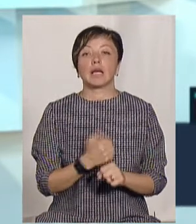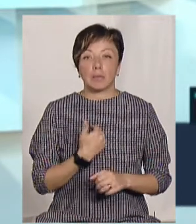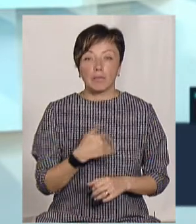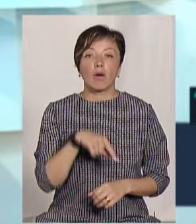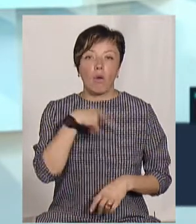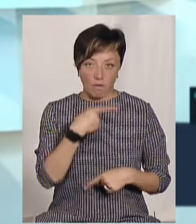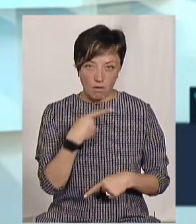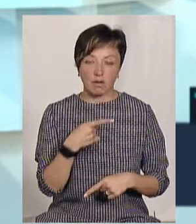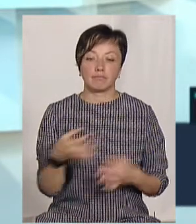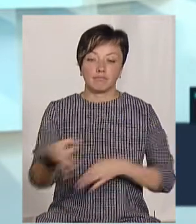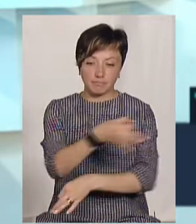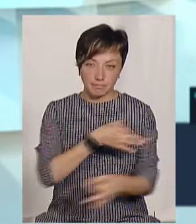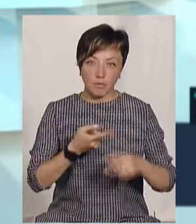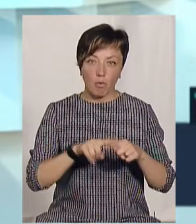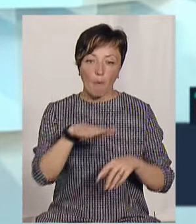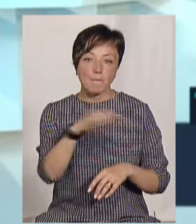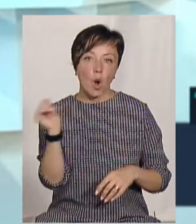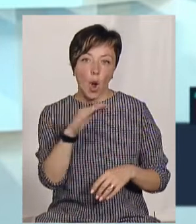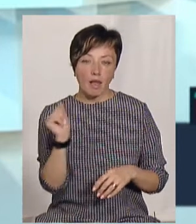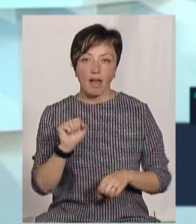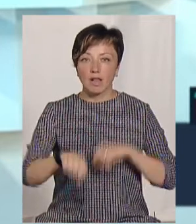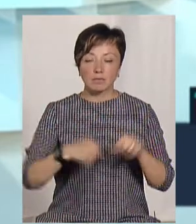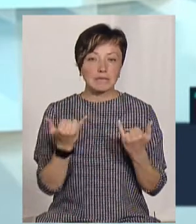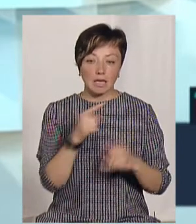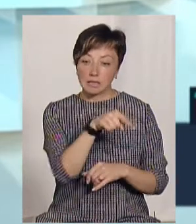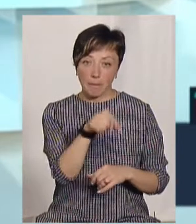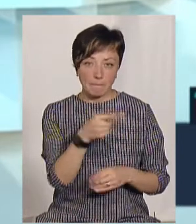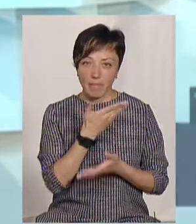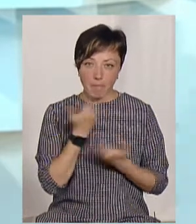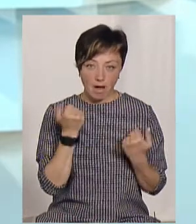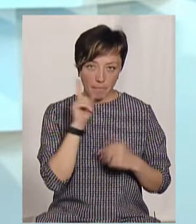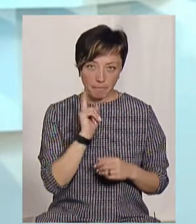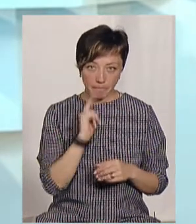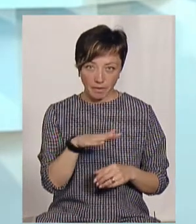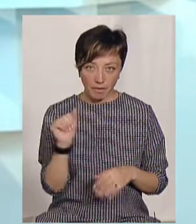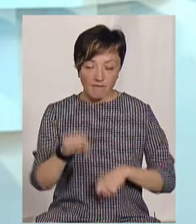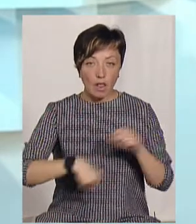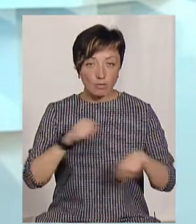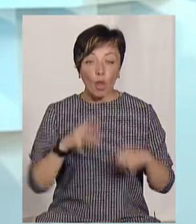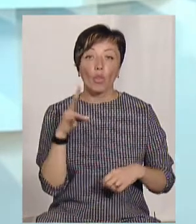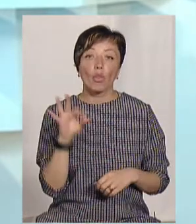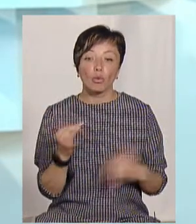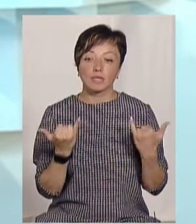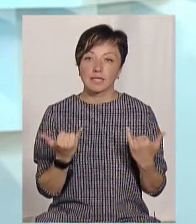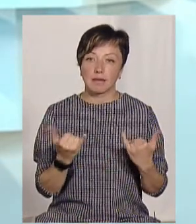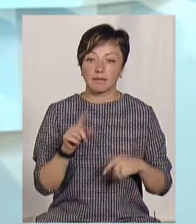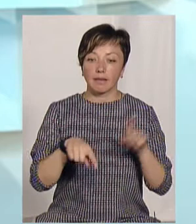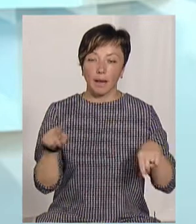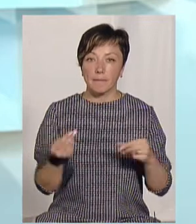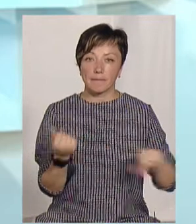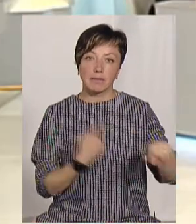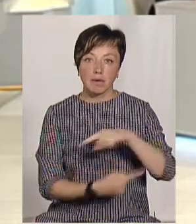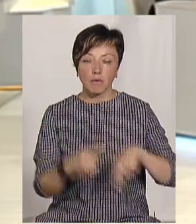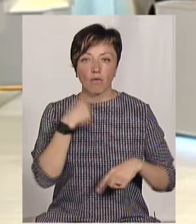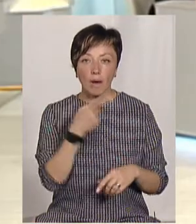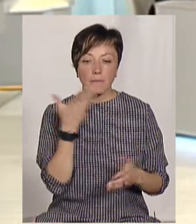говорили про це з ними, про прокат, наприклад, велосипедів. Наразі немає там прокату велосипедів. Але ми говоримо зараз з деякими підприємцями,